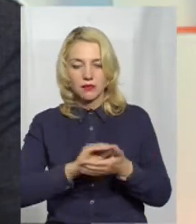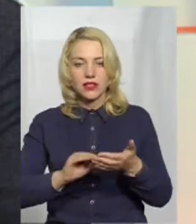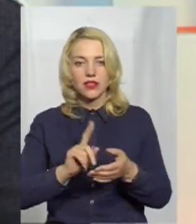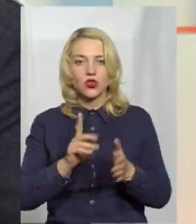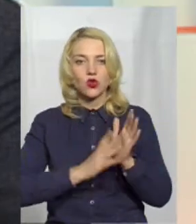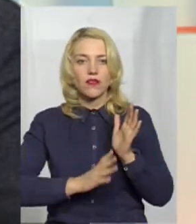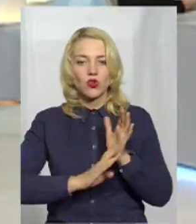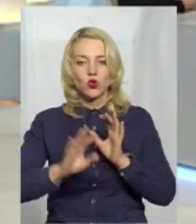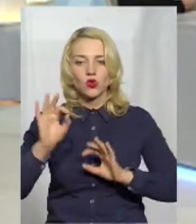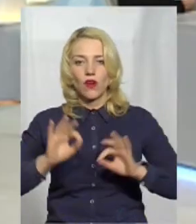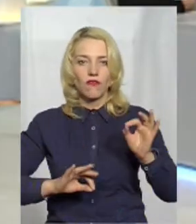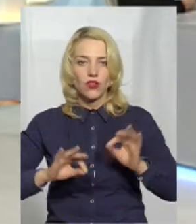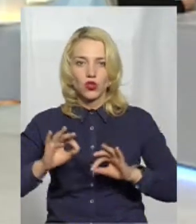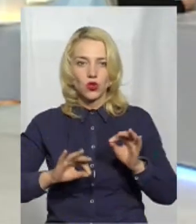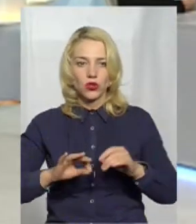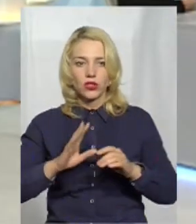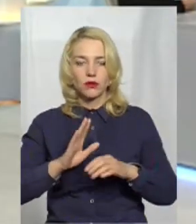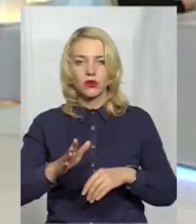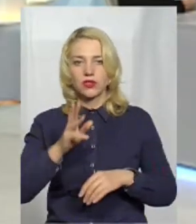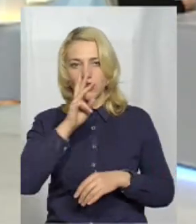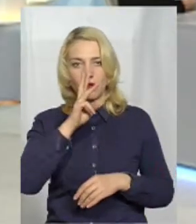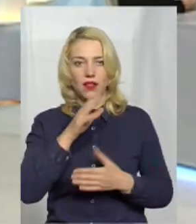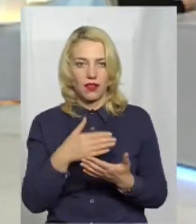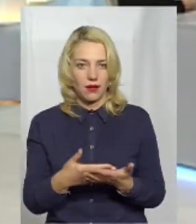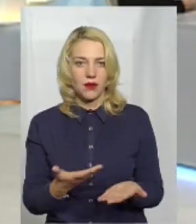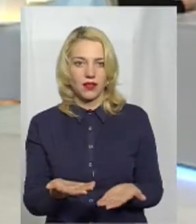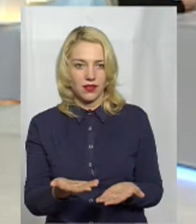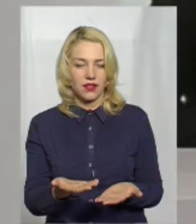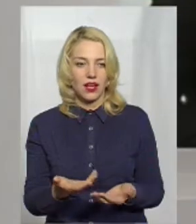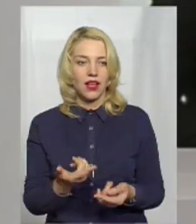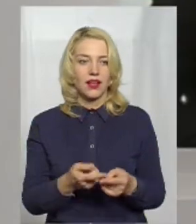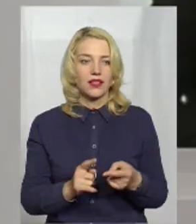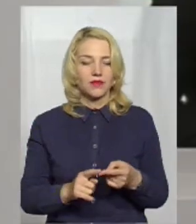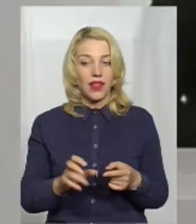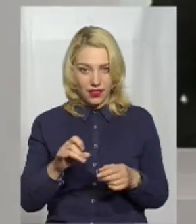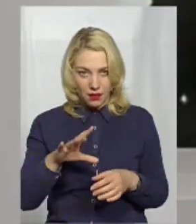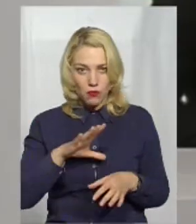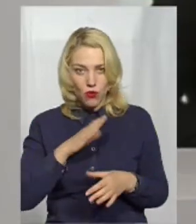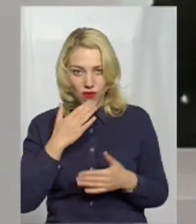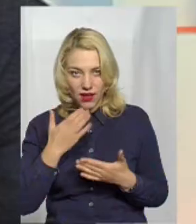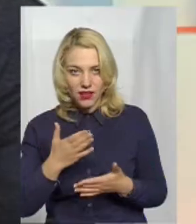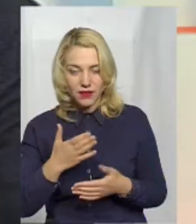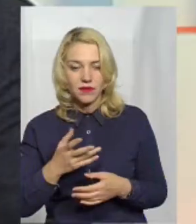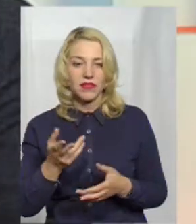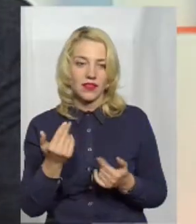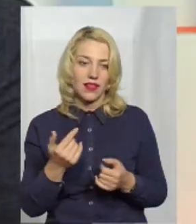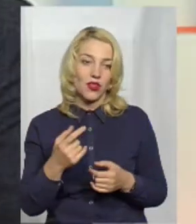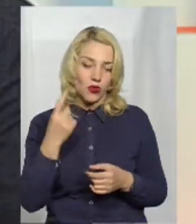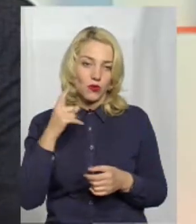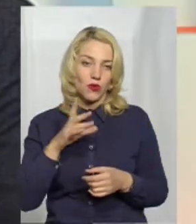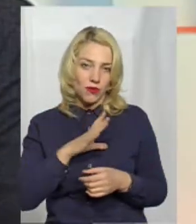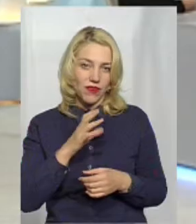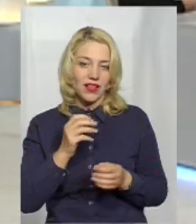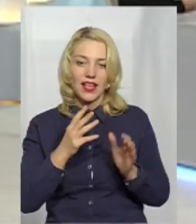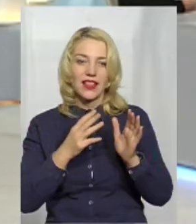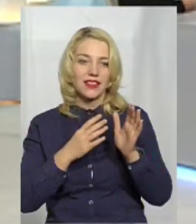що там 90% проєкту – це моя зарплатня буде по цьому проєкту. А таке буває? Ну, я думаю, буває, але в тих заявках… Ну, не 90%,